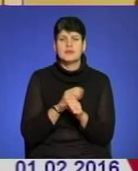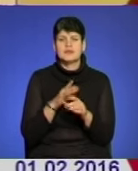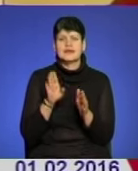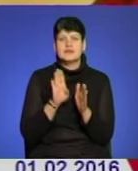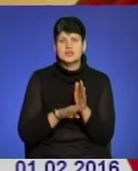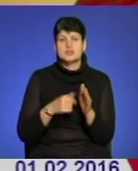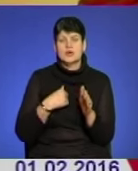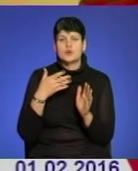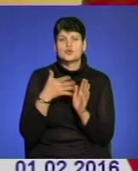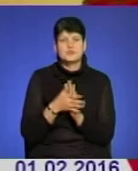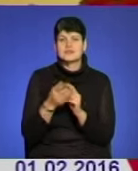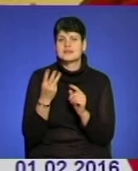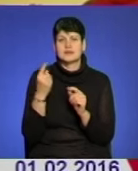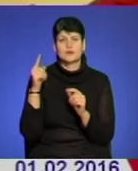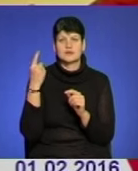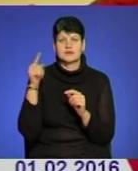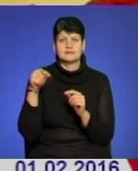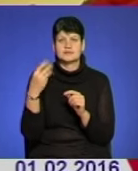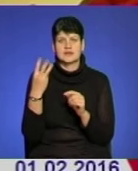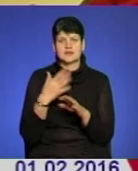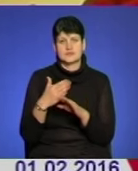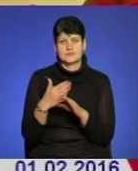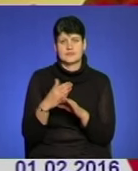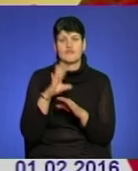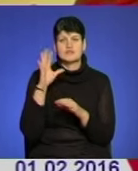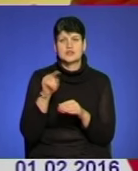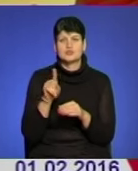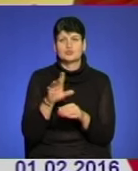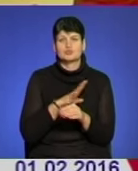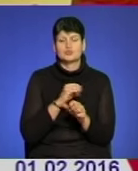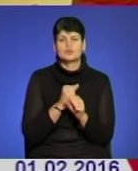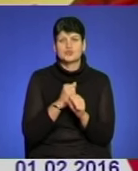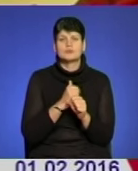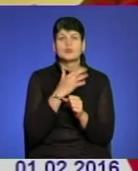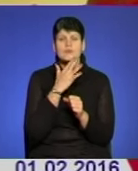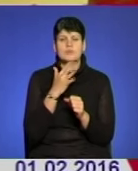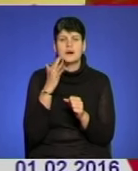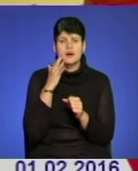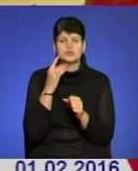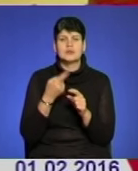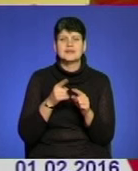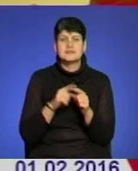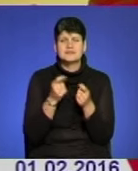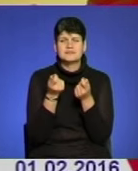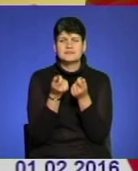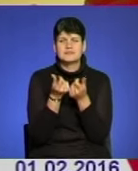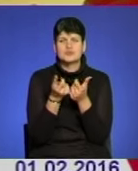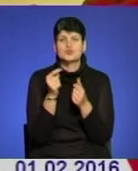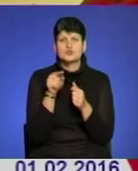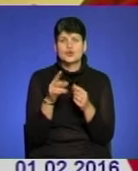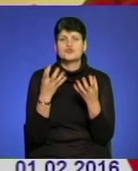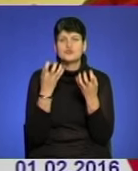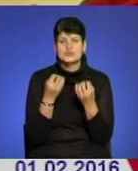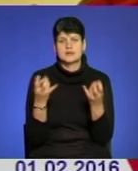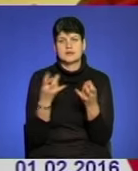розумію, що це навіть не третя частина шляху. Все, що було зроблено, зроблено багато, але це, повірте, мізер з того, що зараз потрібно